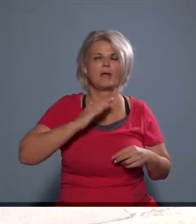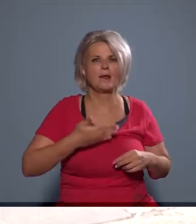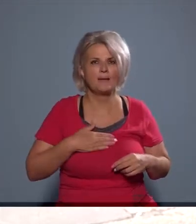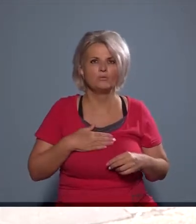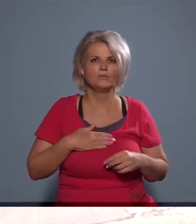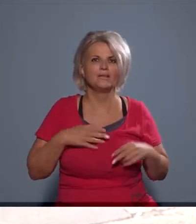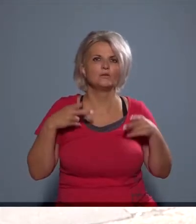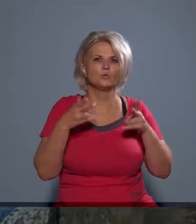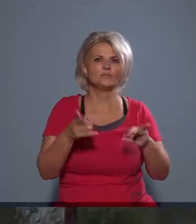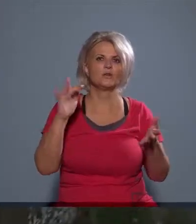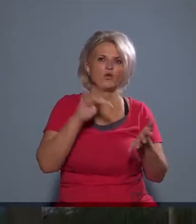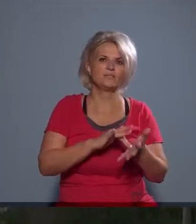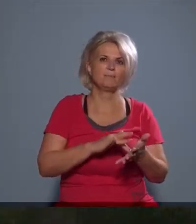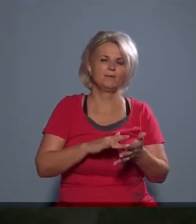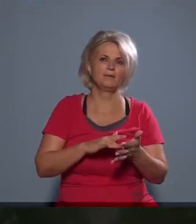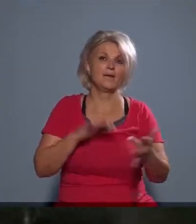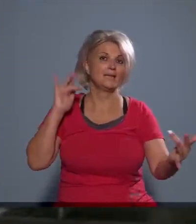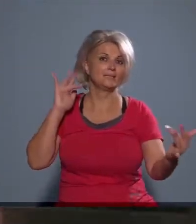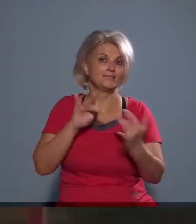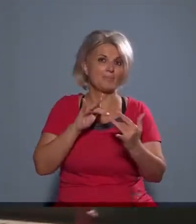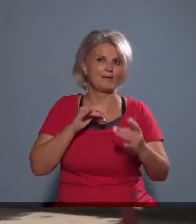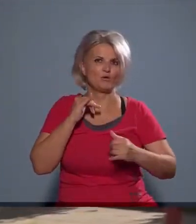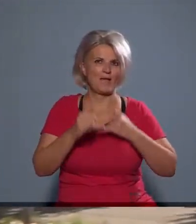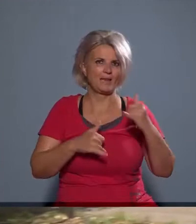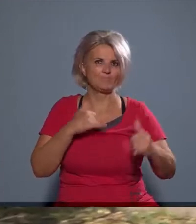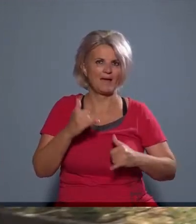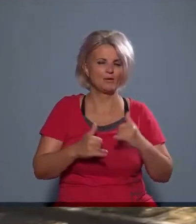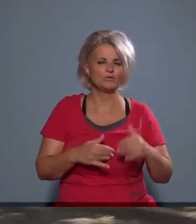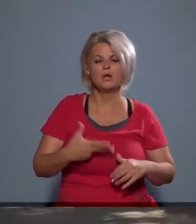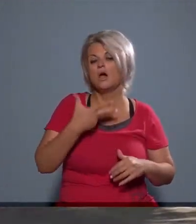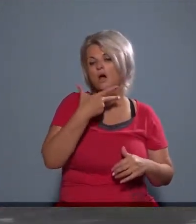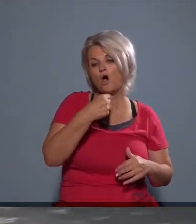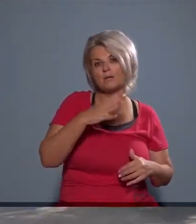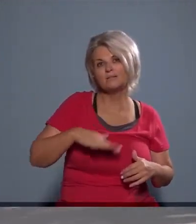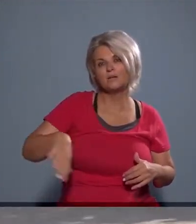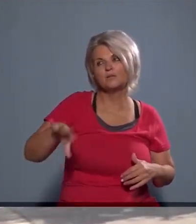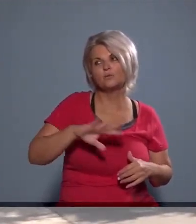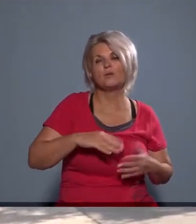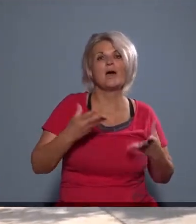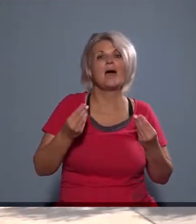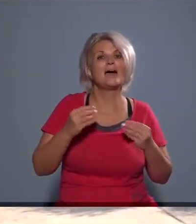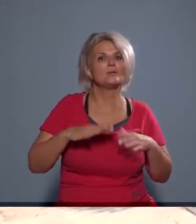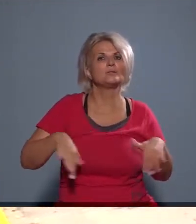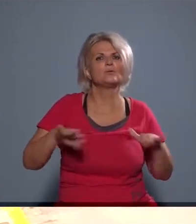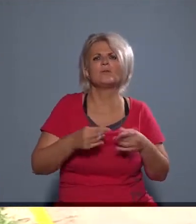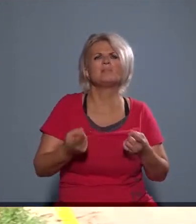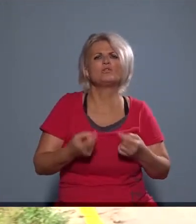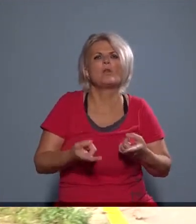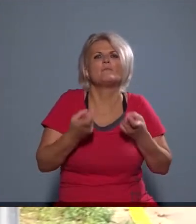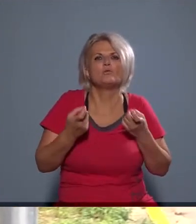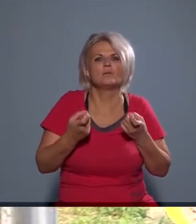meglepetés az utca közepén. Az, hogy 30-as zóna, vagy hányas zóna, az mitől függ?